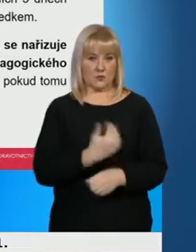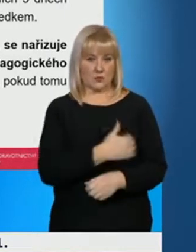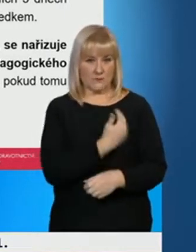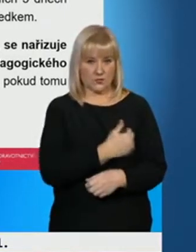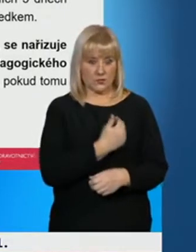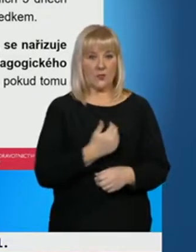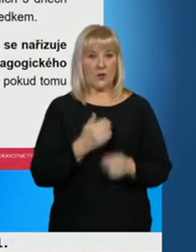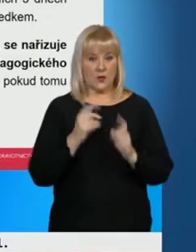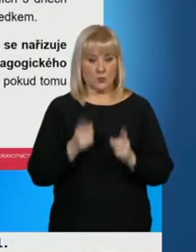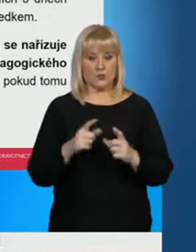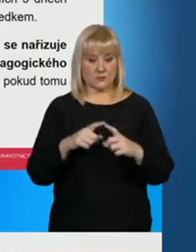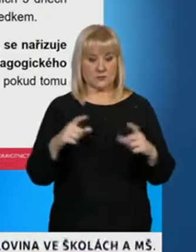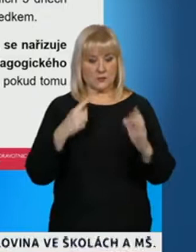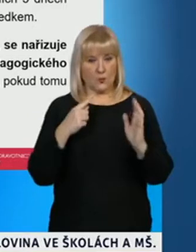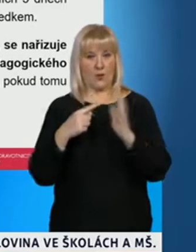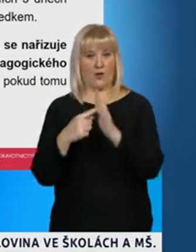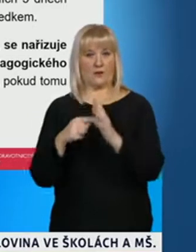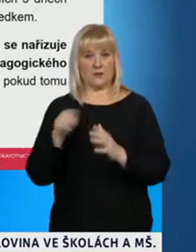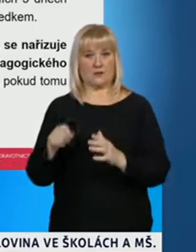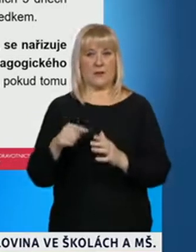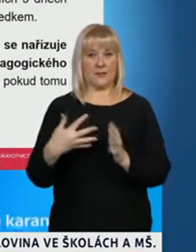tímto potvrzením na odběrových místech.